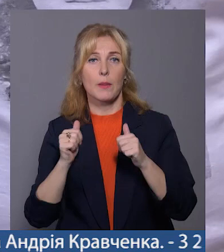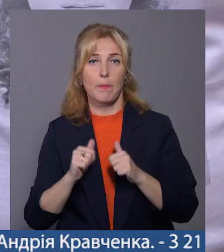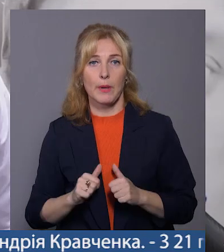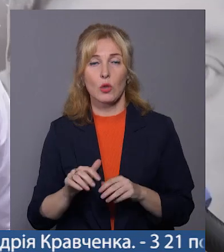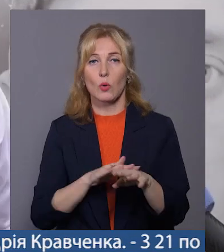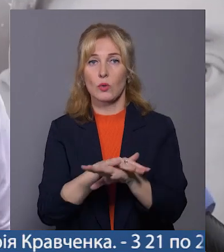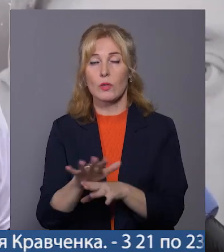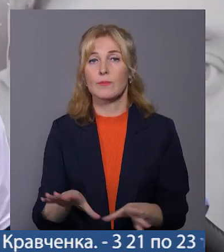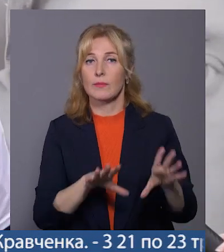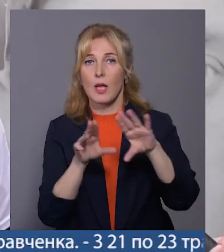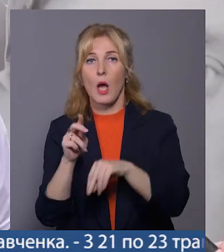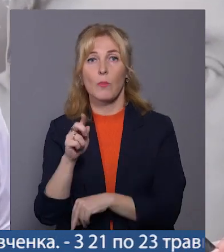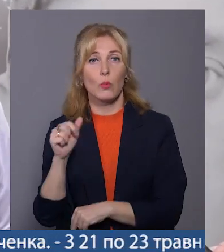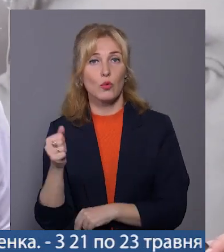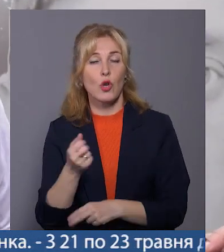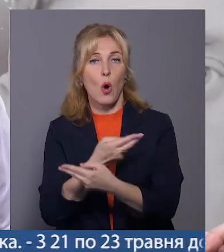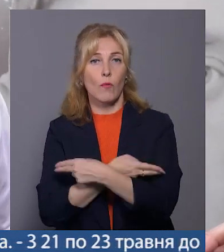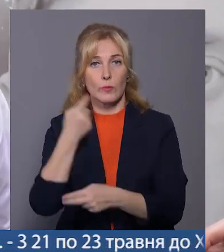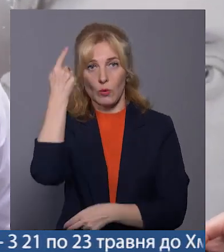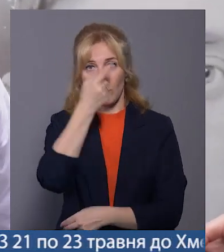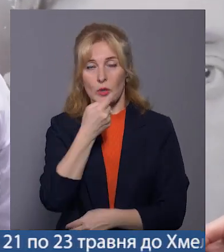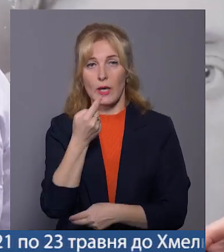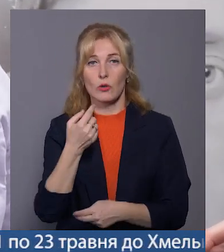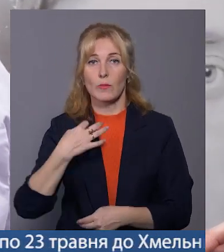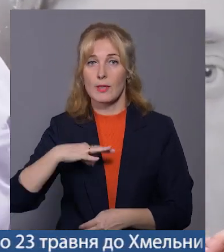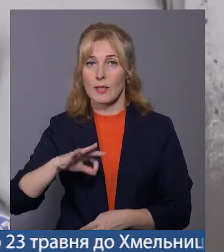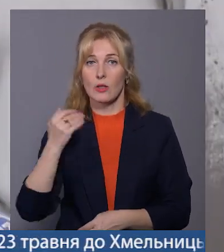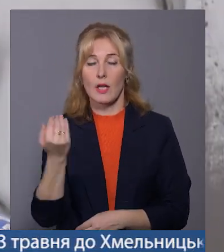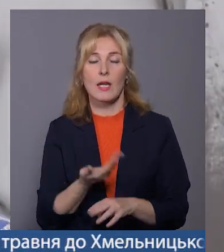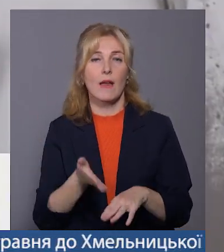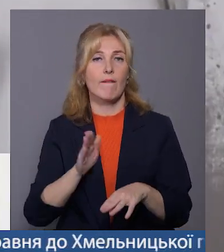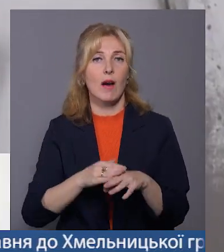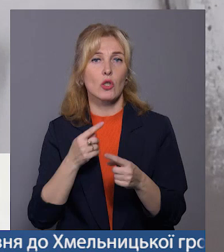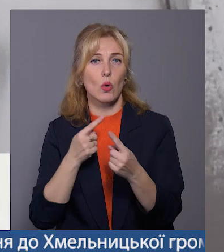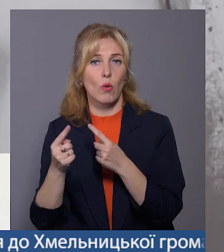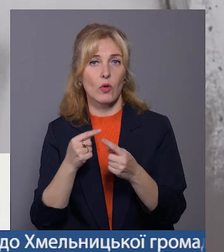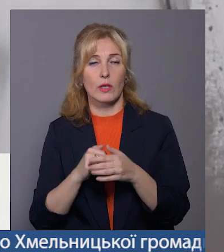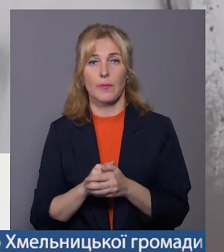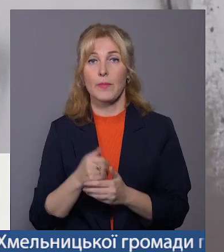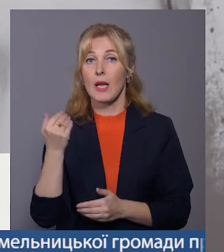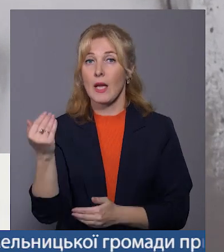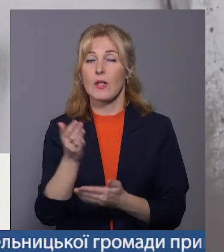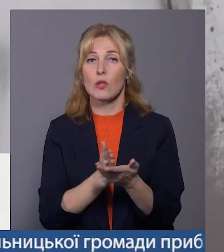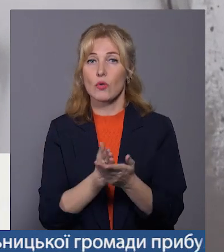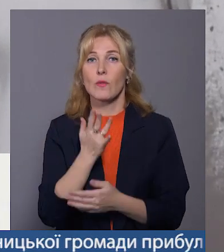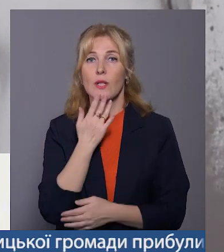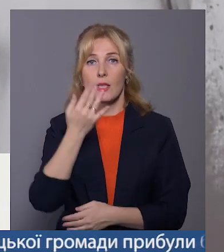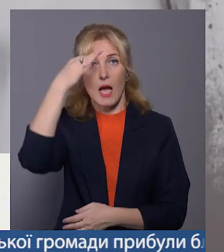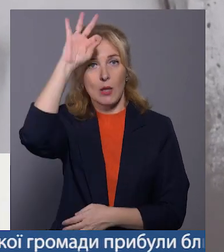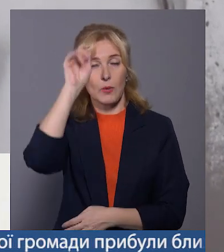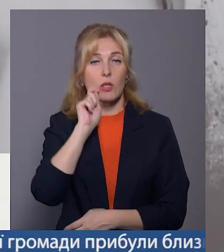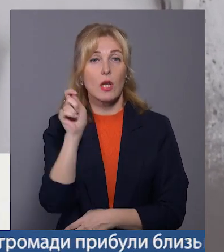евакуюватися з Бучі у футболці з портретом сина. Їй важко говорити. «Служив національній поліції України.